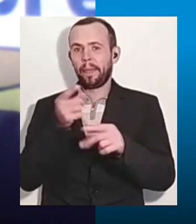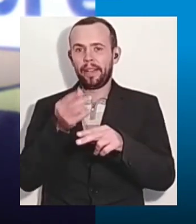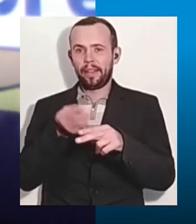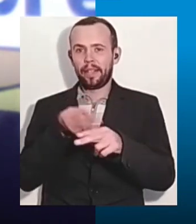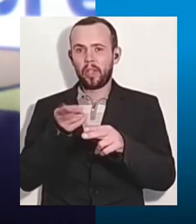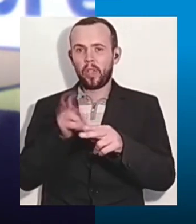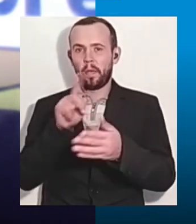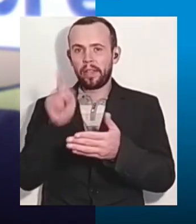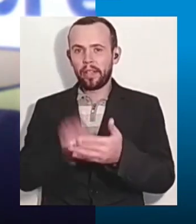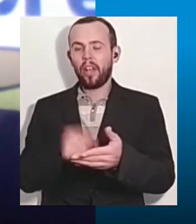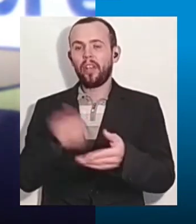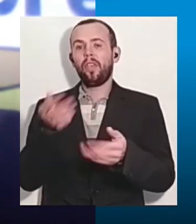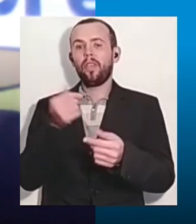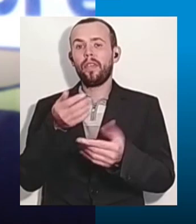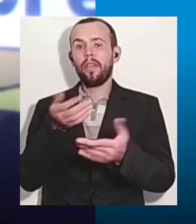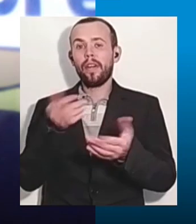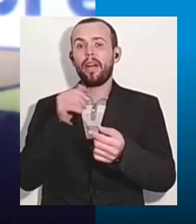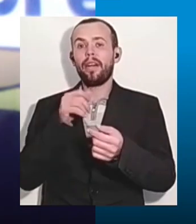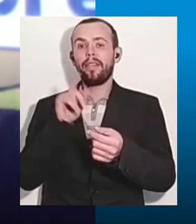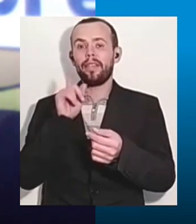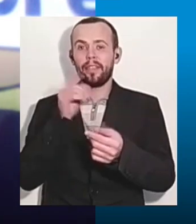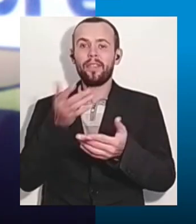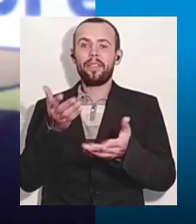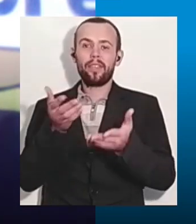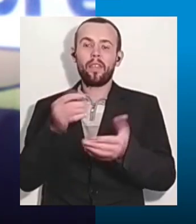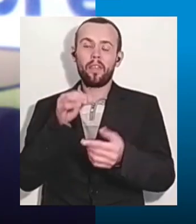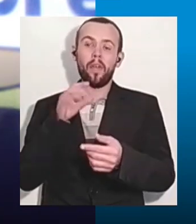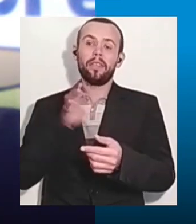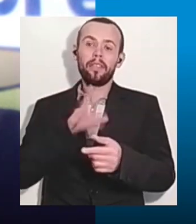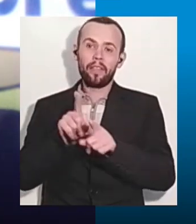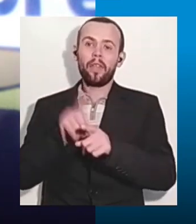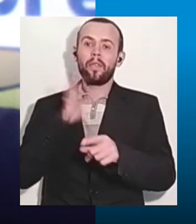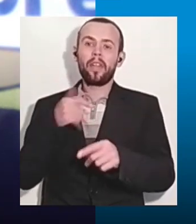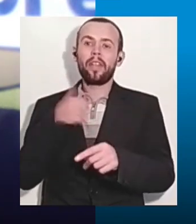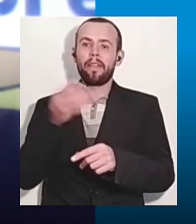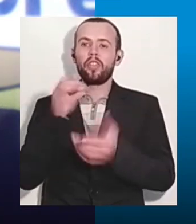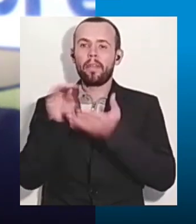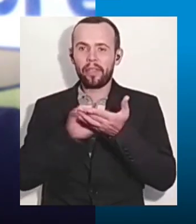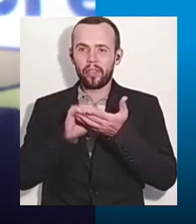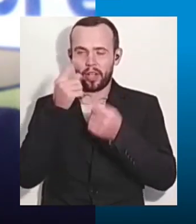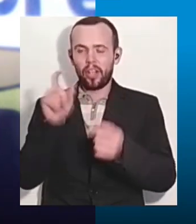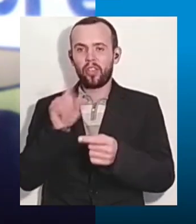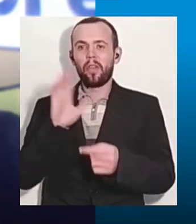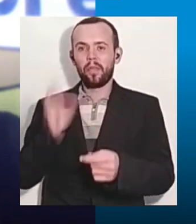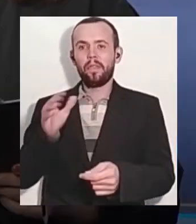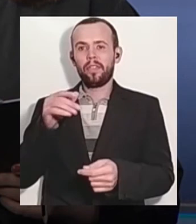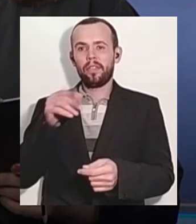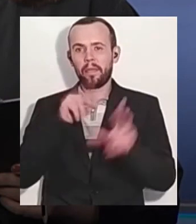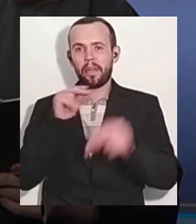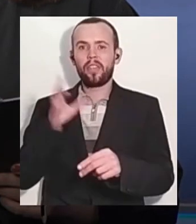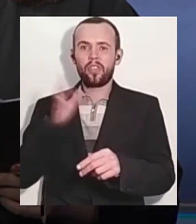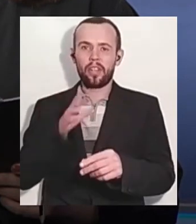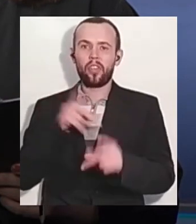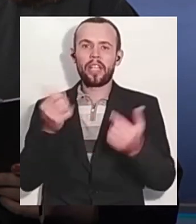історія, але з побутом, звісно, гірша. Я вас прошу, буквально, трошки,